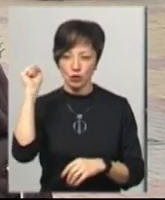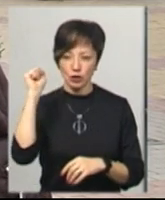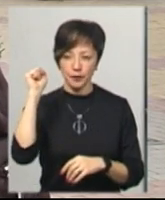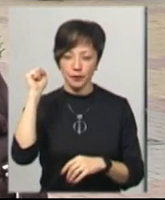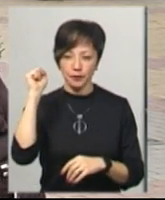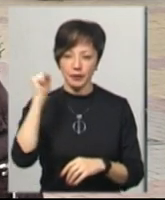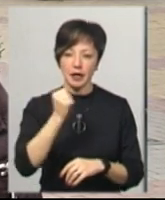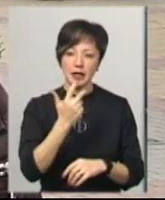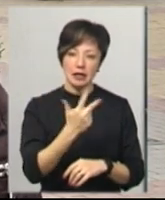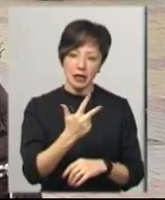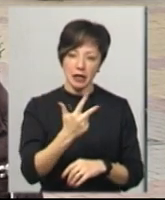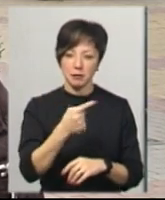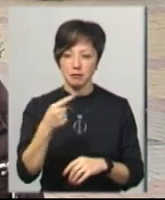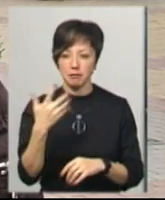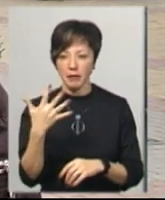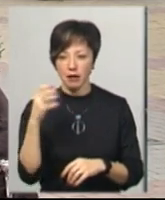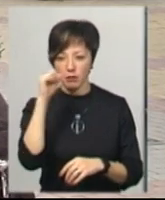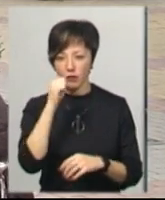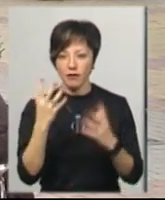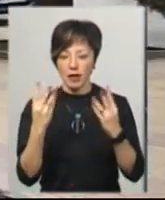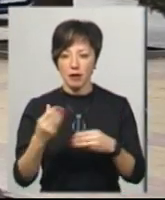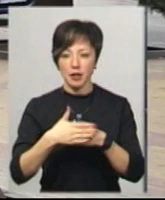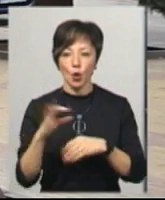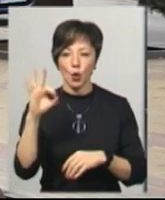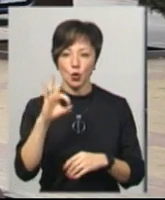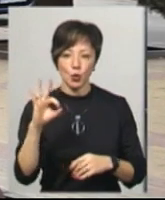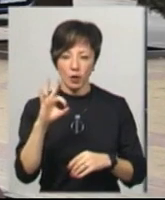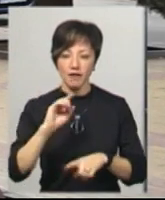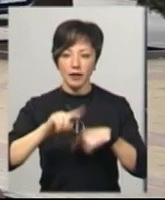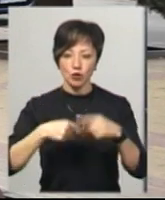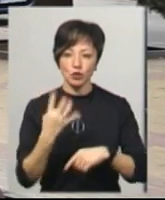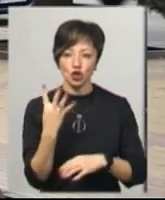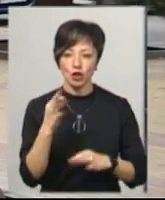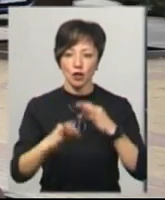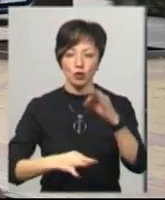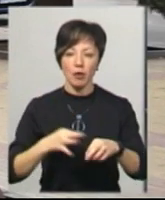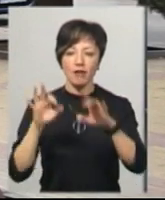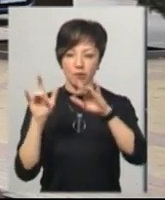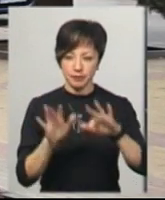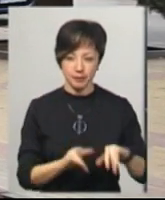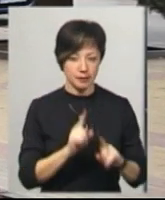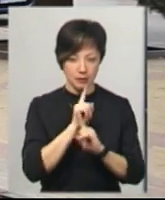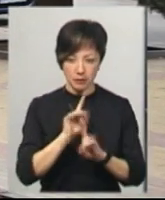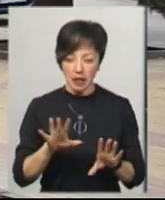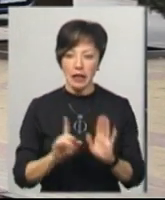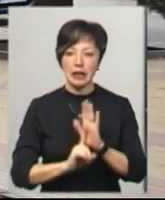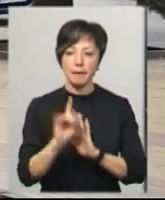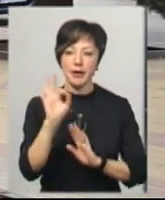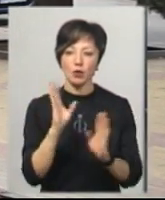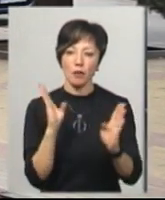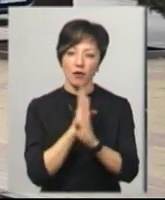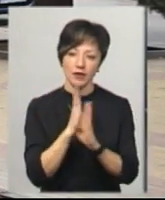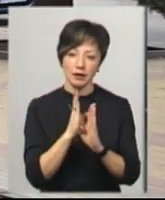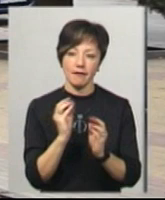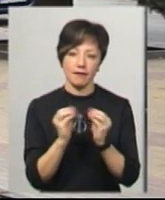3,5 градусів морозу, в день близько нуля. Наступні 4 доби опадів не прогнозуємо, температура повітря